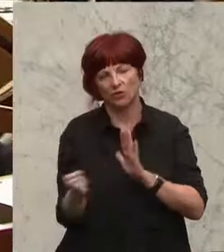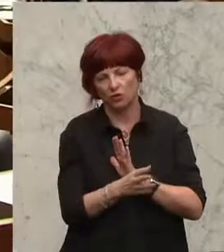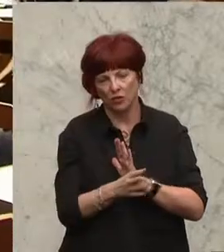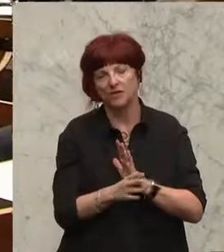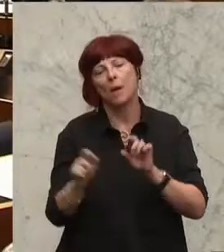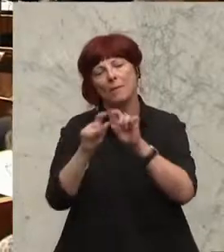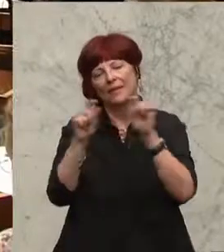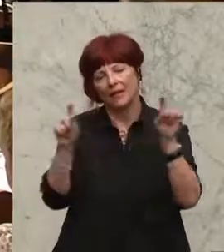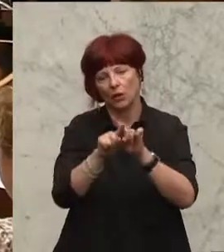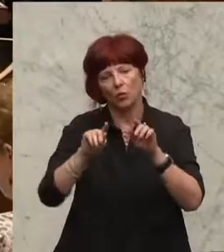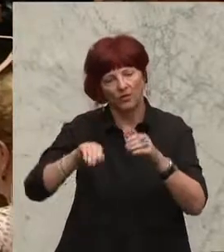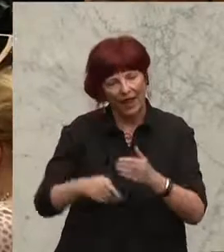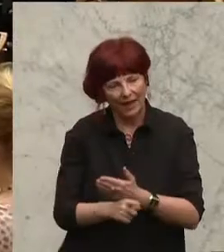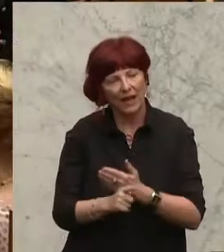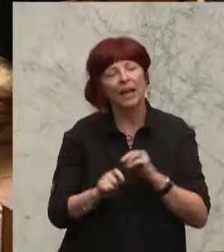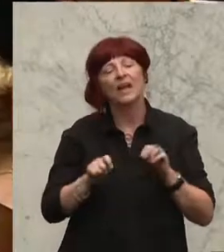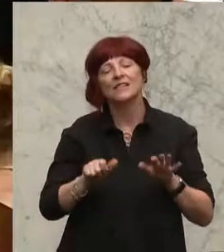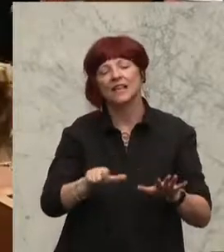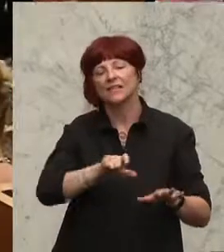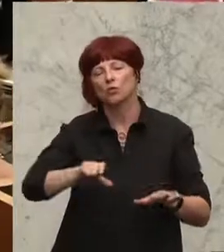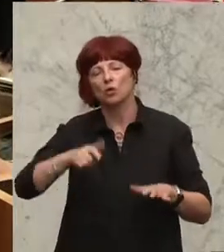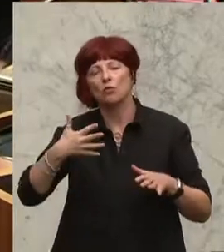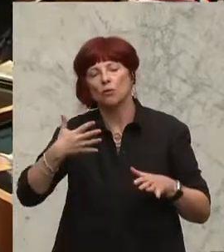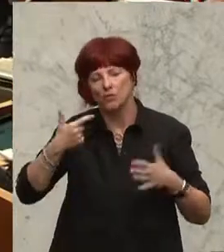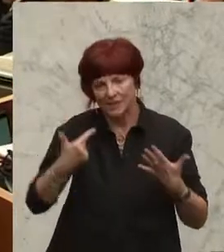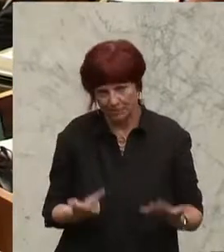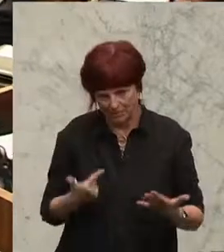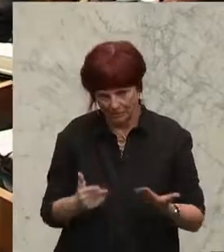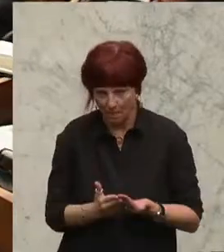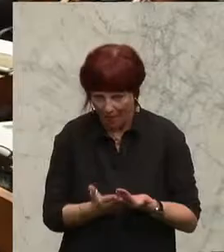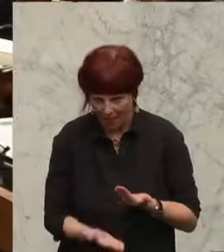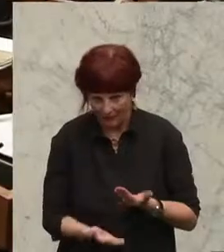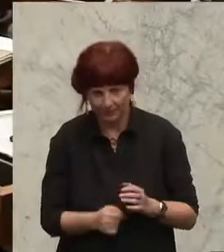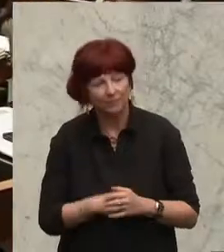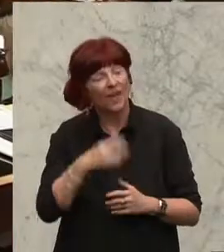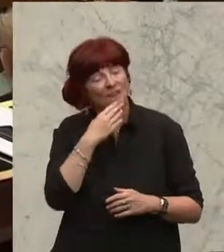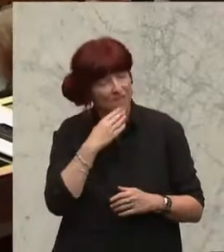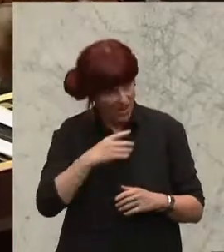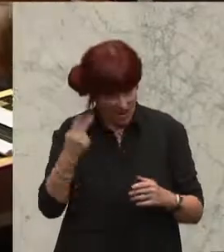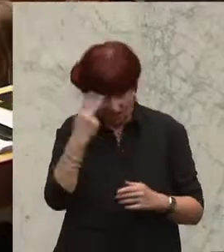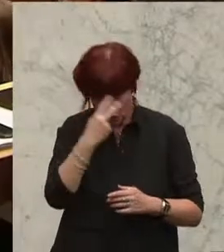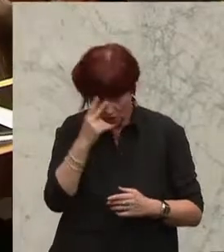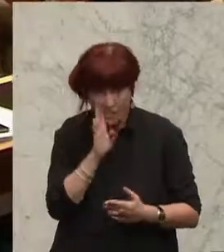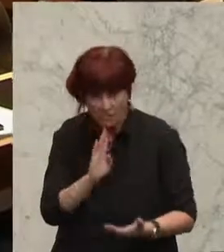Also, das Parlament wird in diesem Augenblick den Weg für Neuwahlen